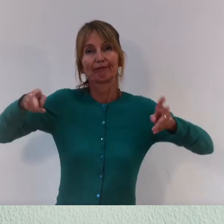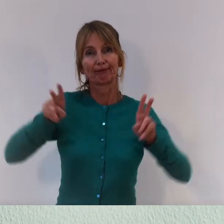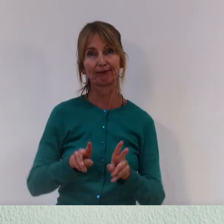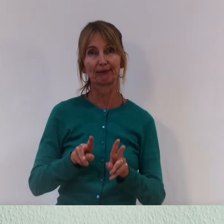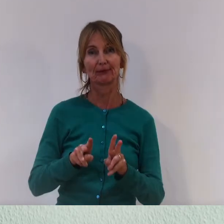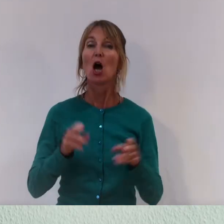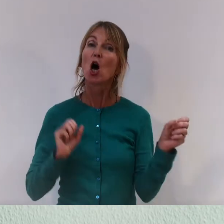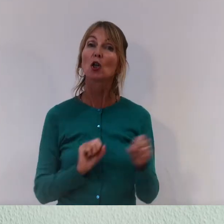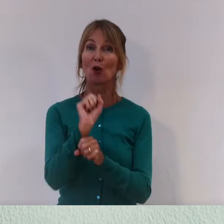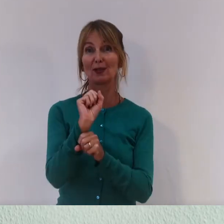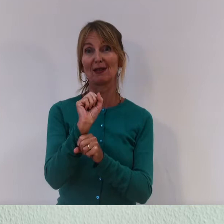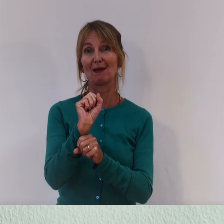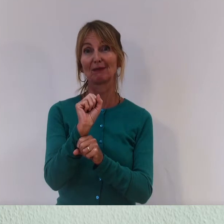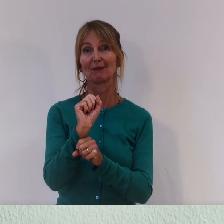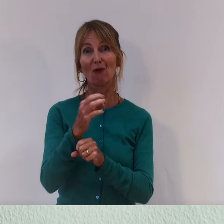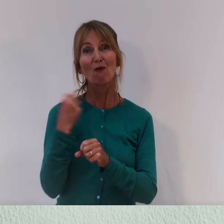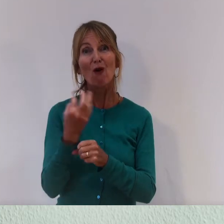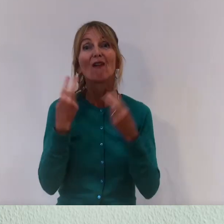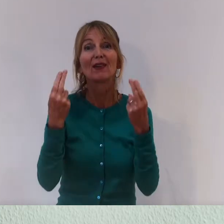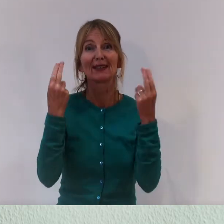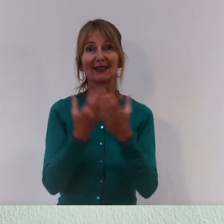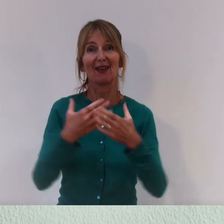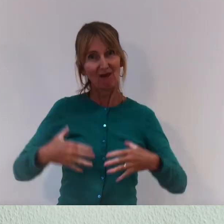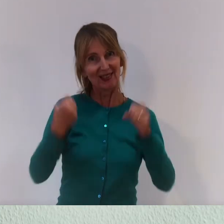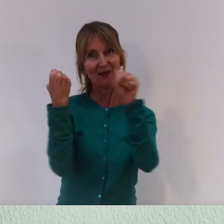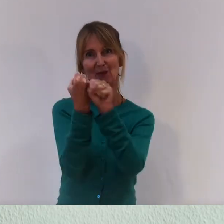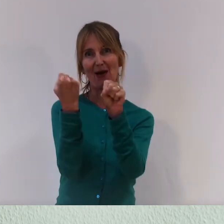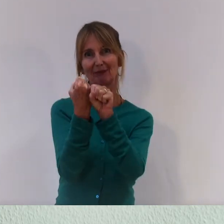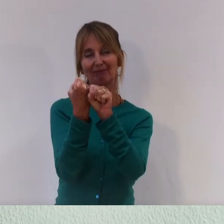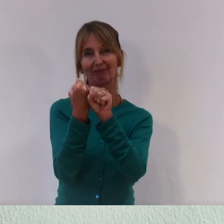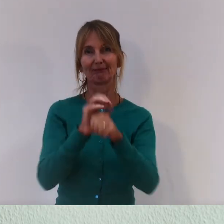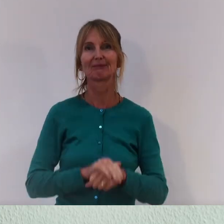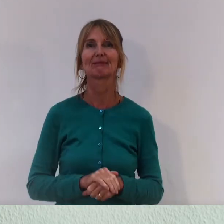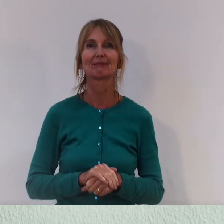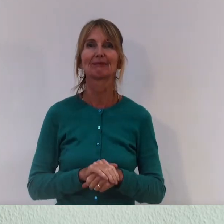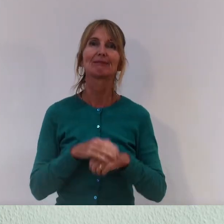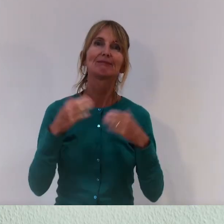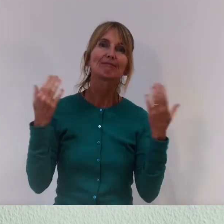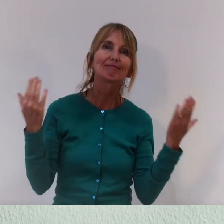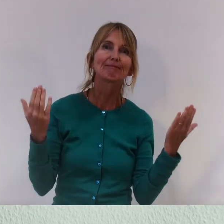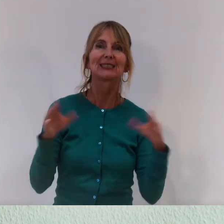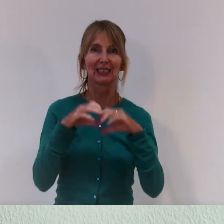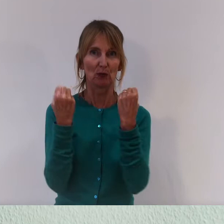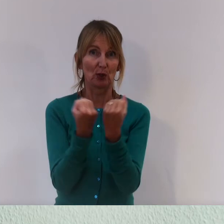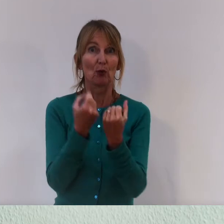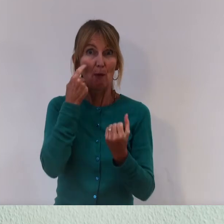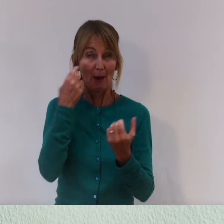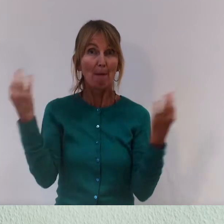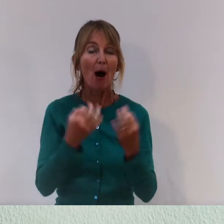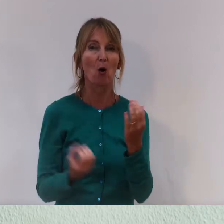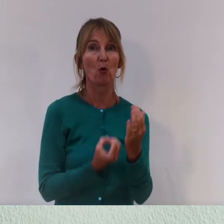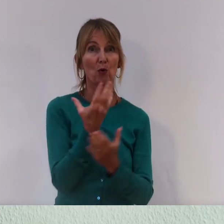Trotzdem fanden wir es sehr wichtig, das Festival stattfinden zu lassen. Gerade in der aktuellen Situation brauchen wir Kultur